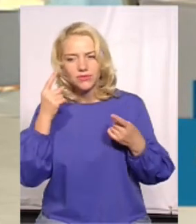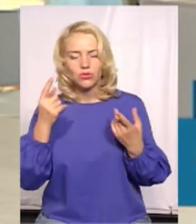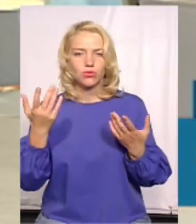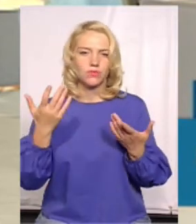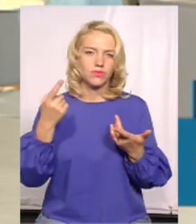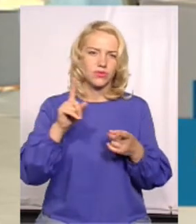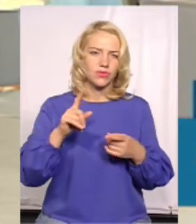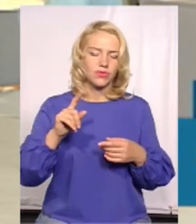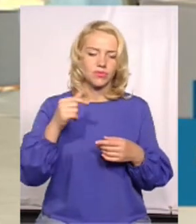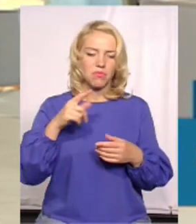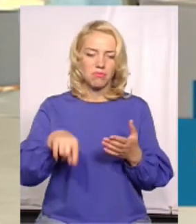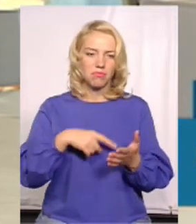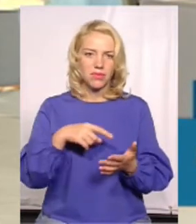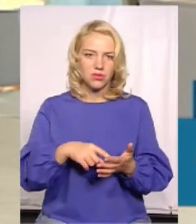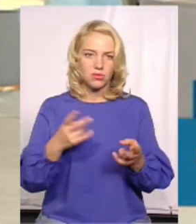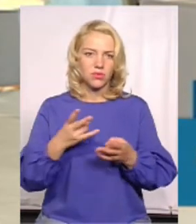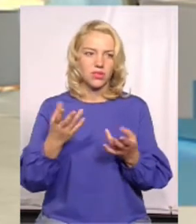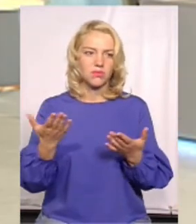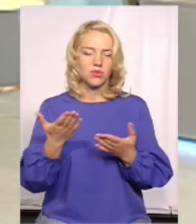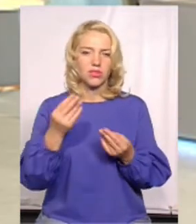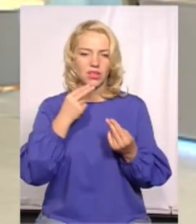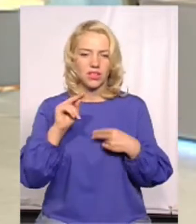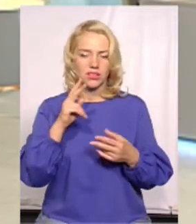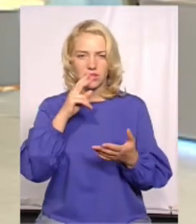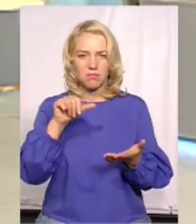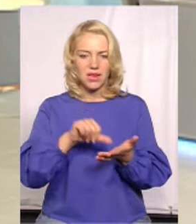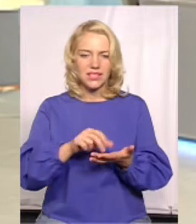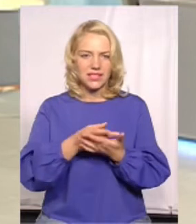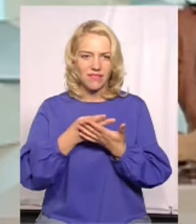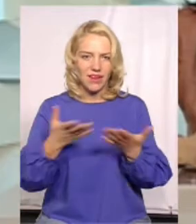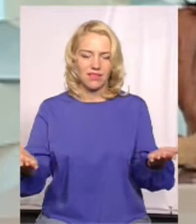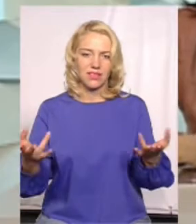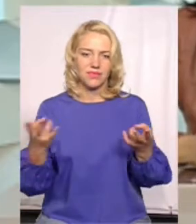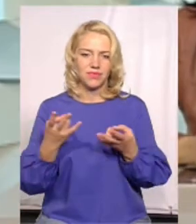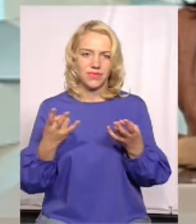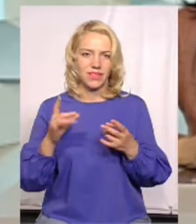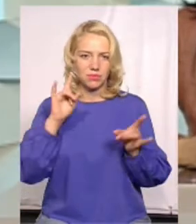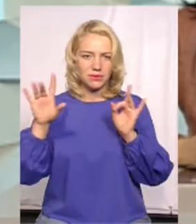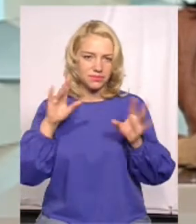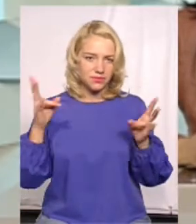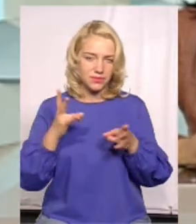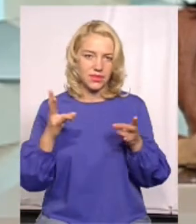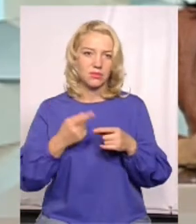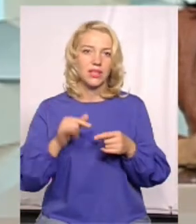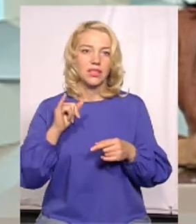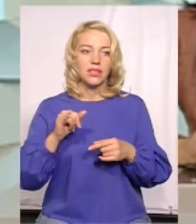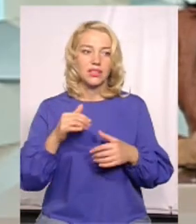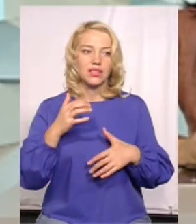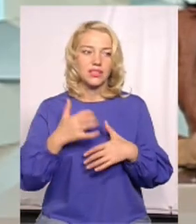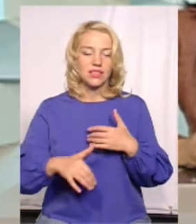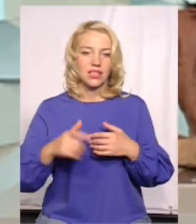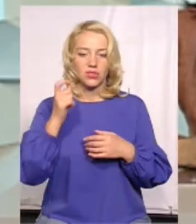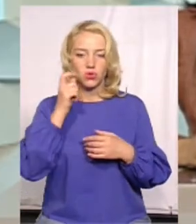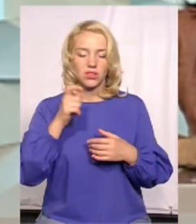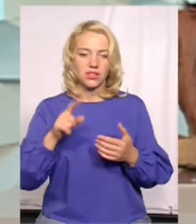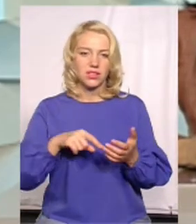про те, що місто потрібно краще представляти, розкручувати. Ось саме серед українських